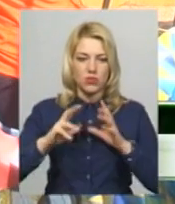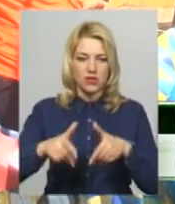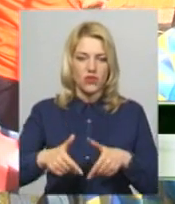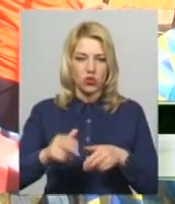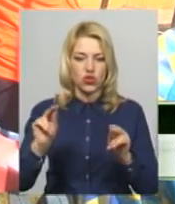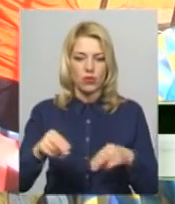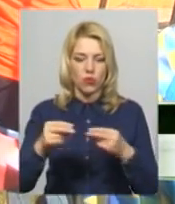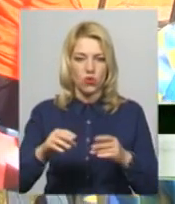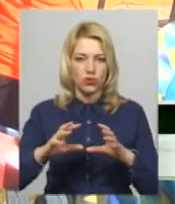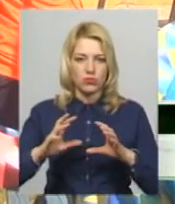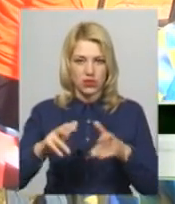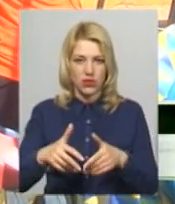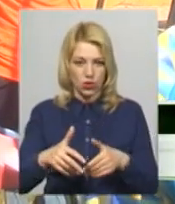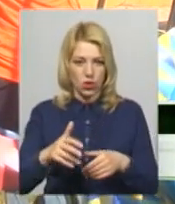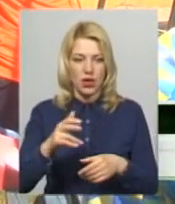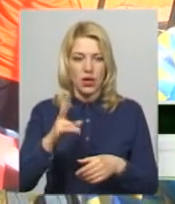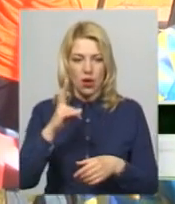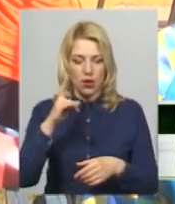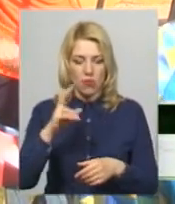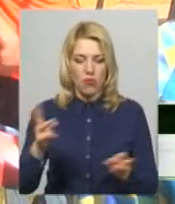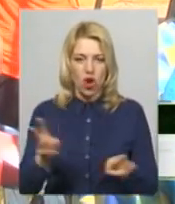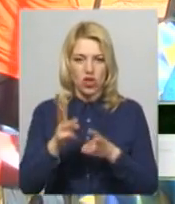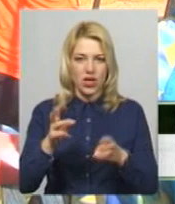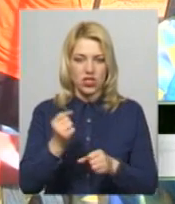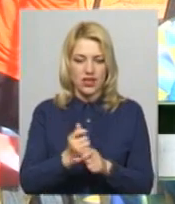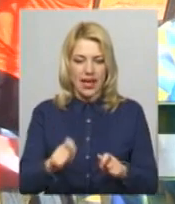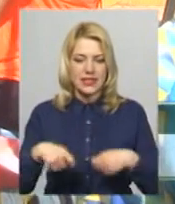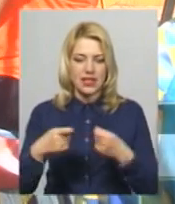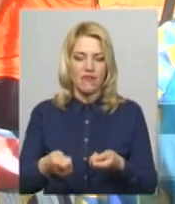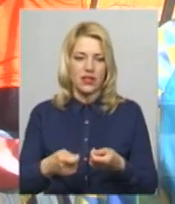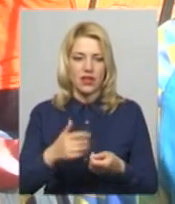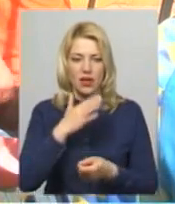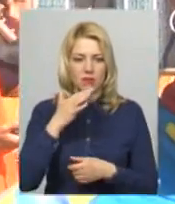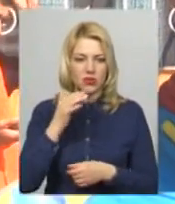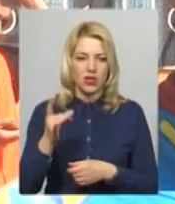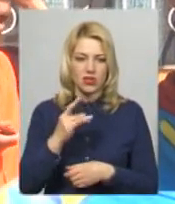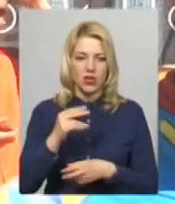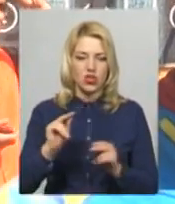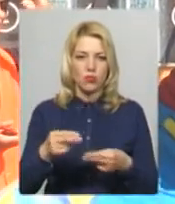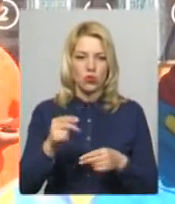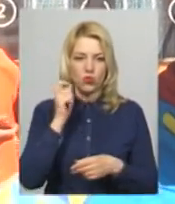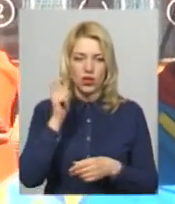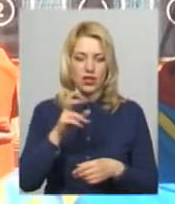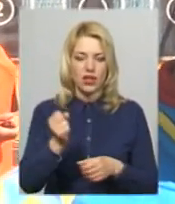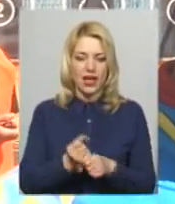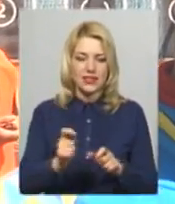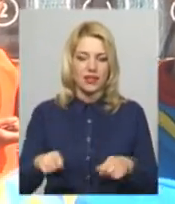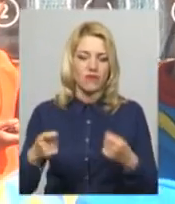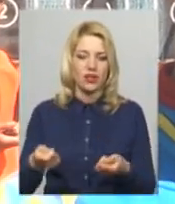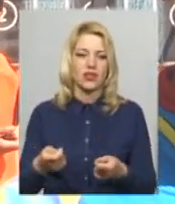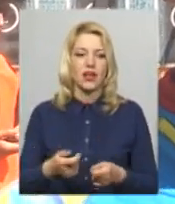чемпіоном світу в пожежній естафеті і неодноразовий чемпіон України. По естафеті 53,11